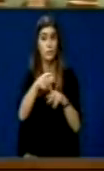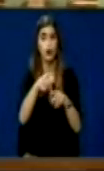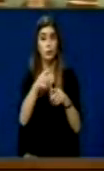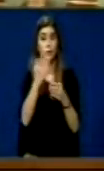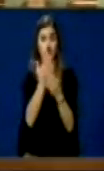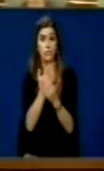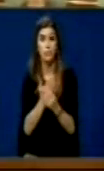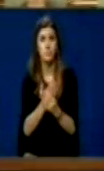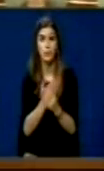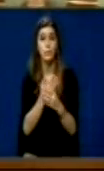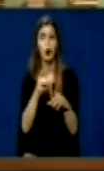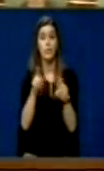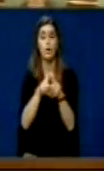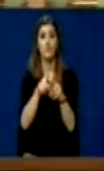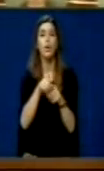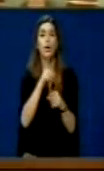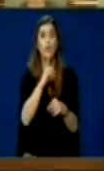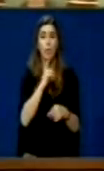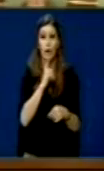përfitimit jopërpërcional,